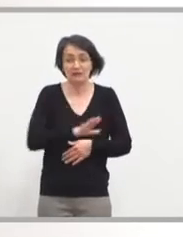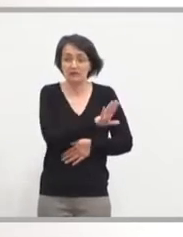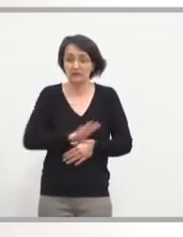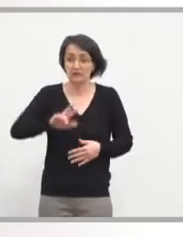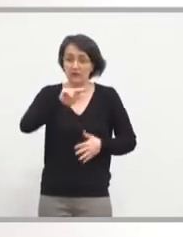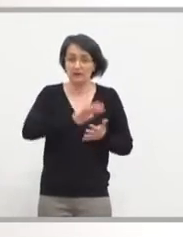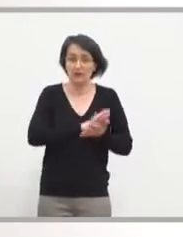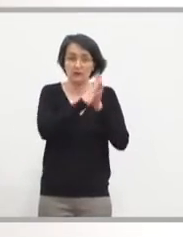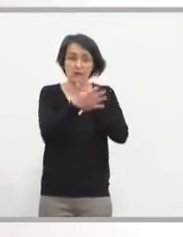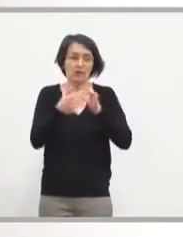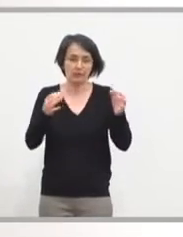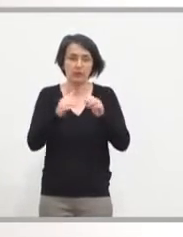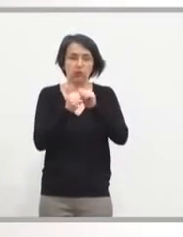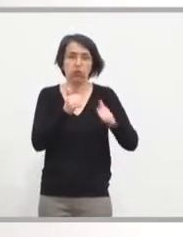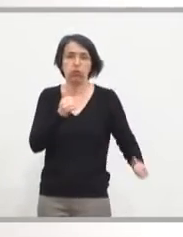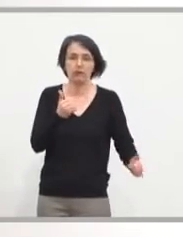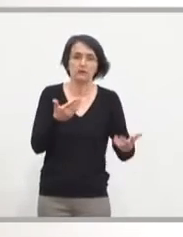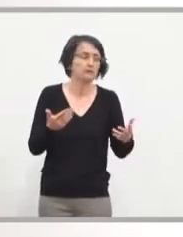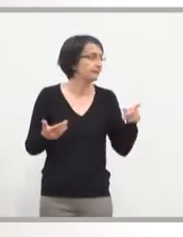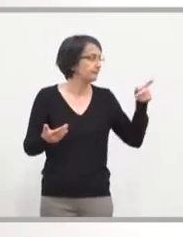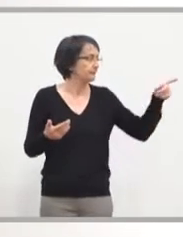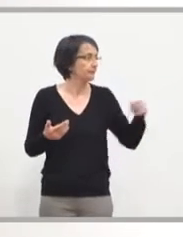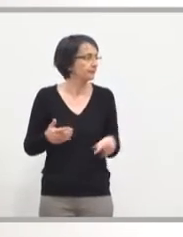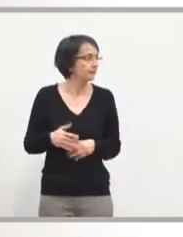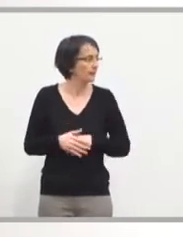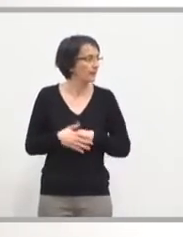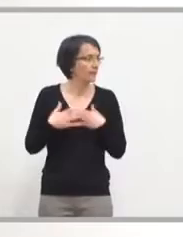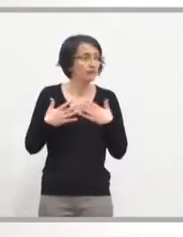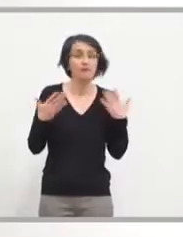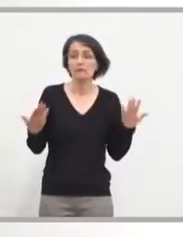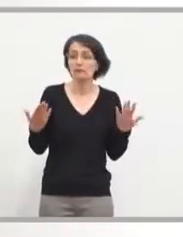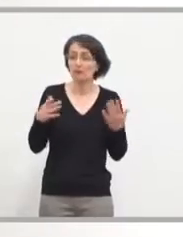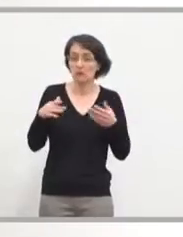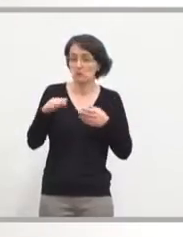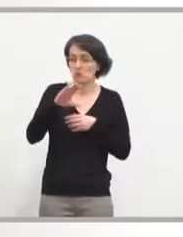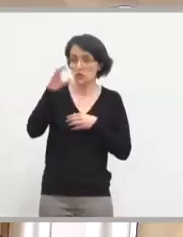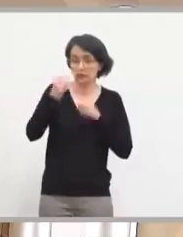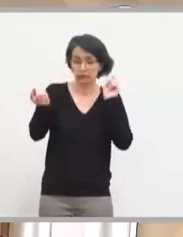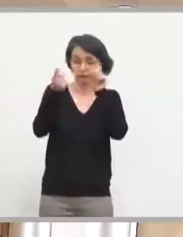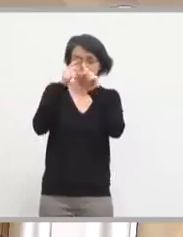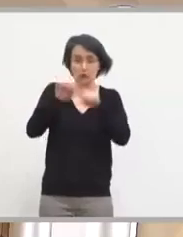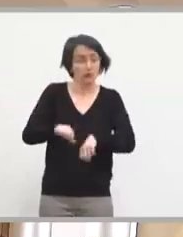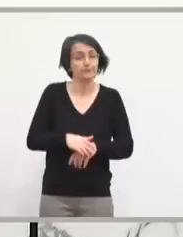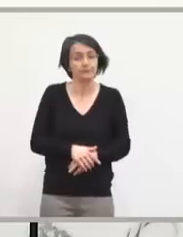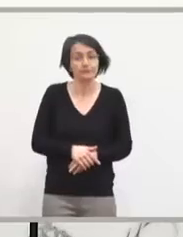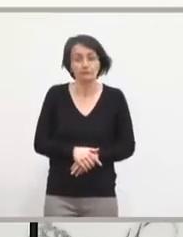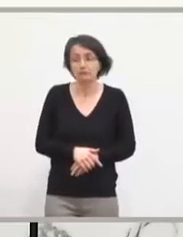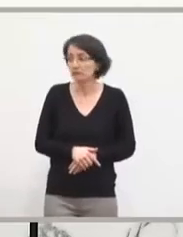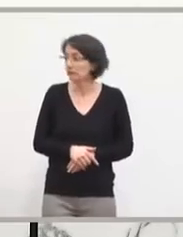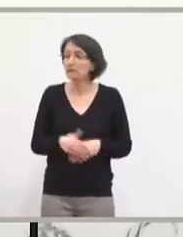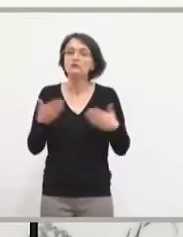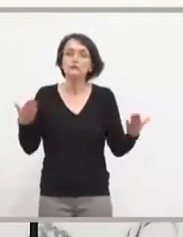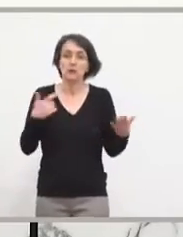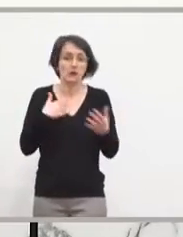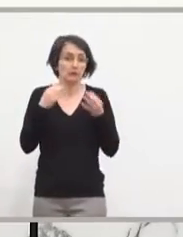le par rapport. Écoutez, je partage totalement ce que vous venez de dire. Je n'ai rien à rajouter. Je fais un